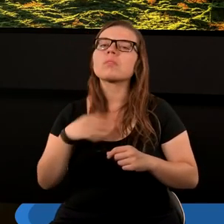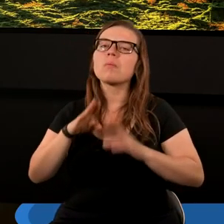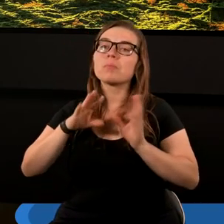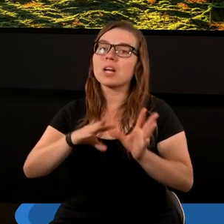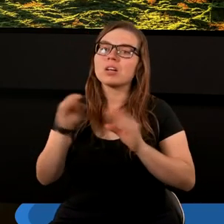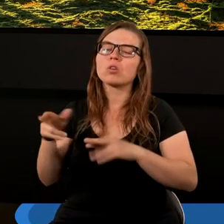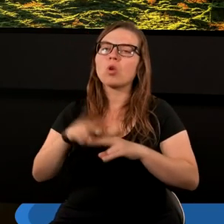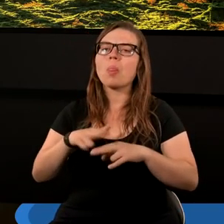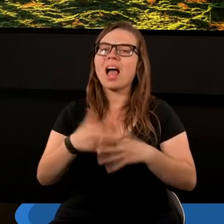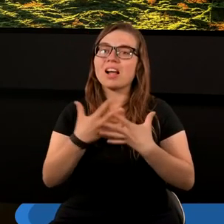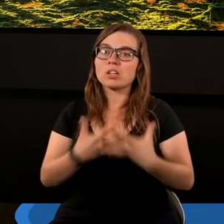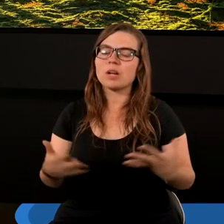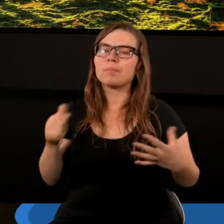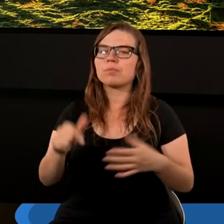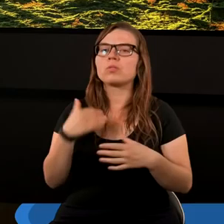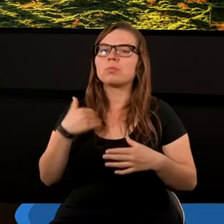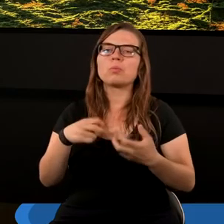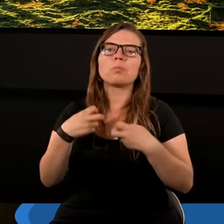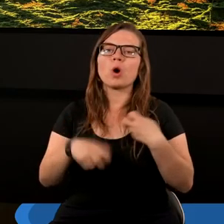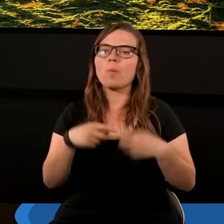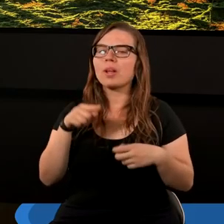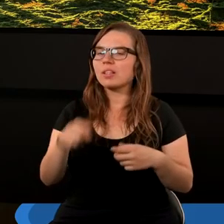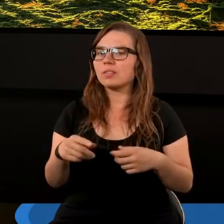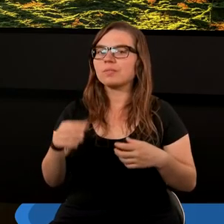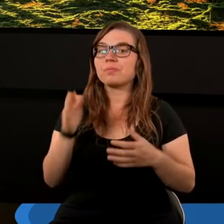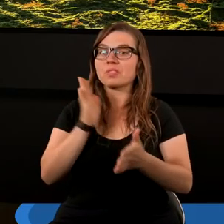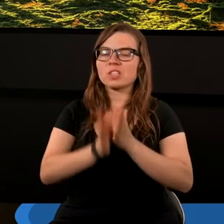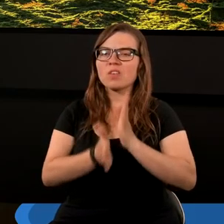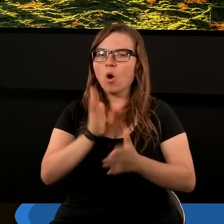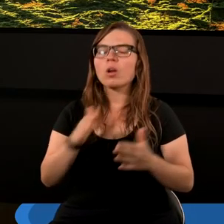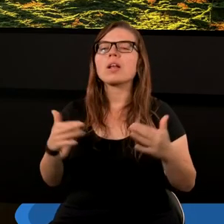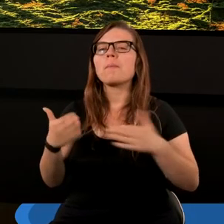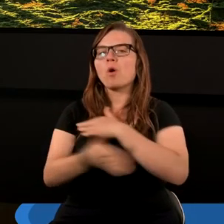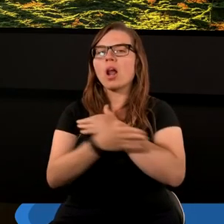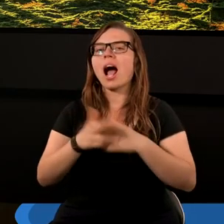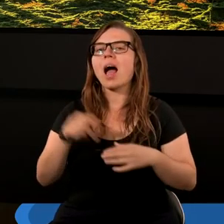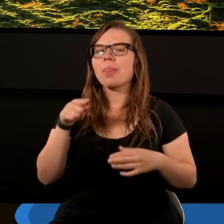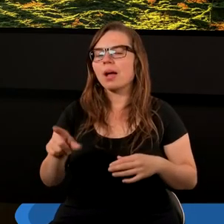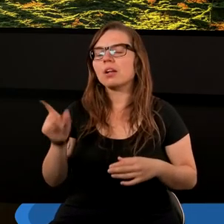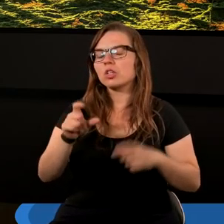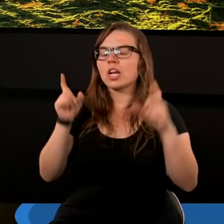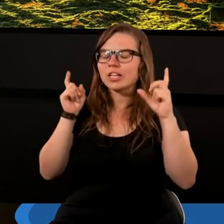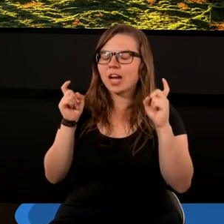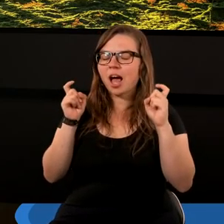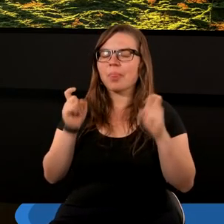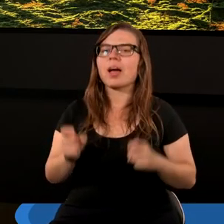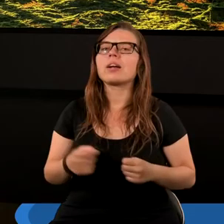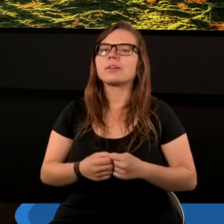ziemię. Cały problem w tej wojny polega na tym, że szatan